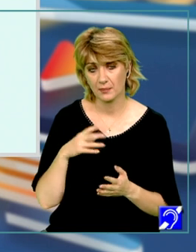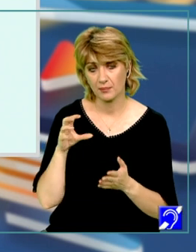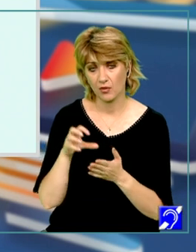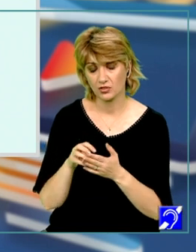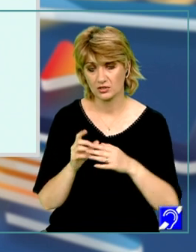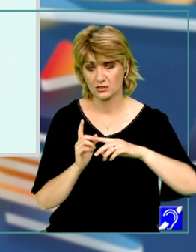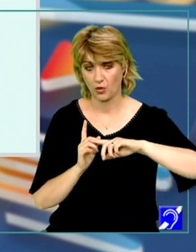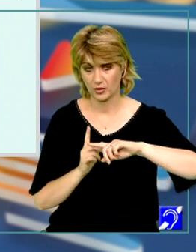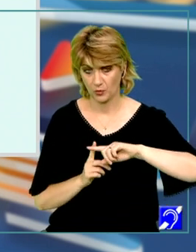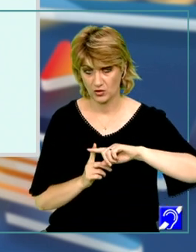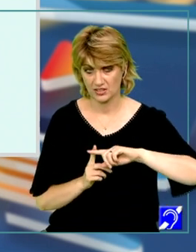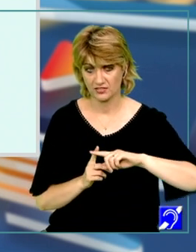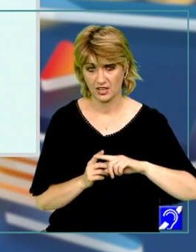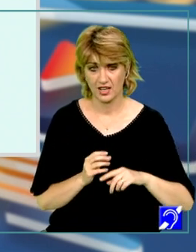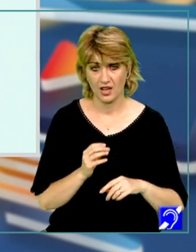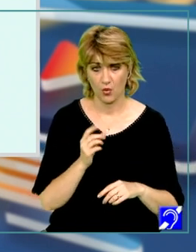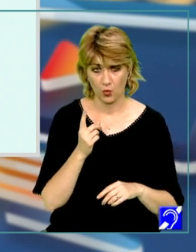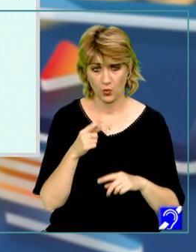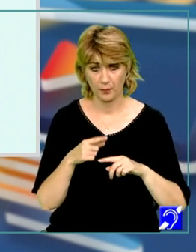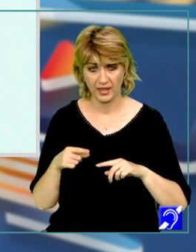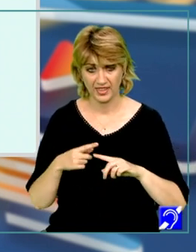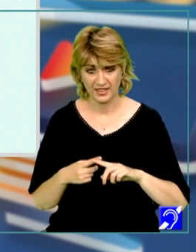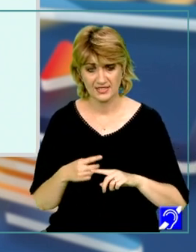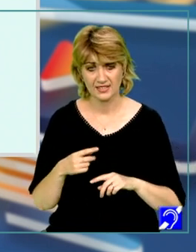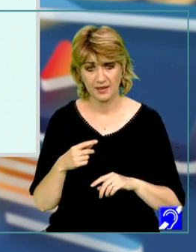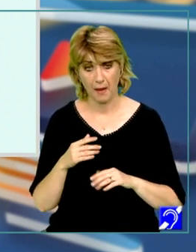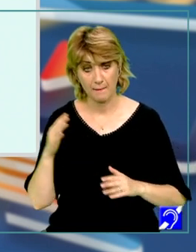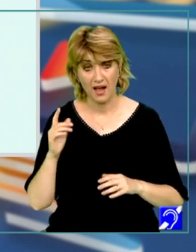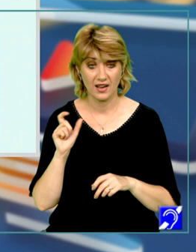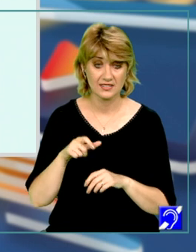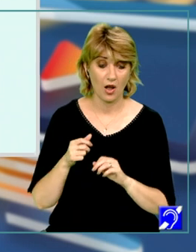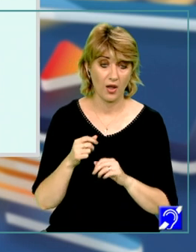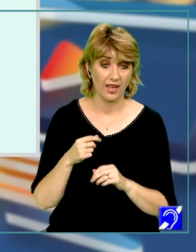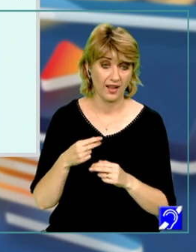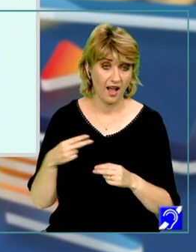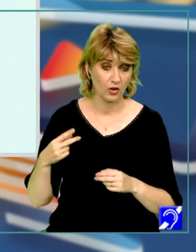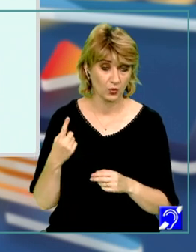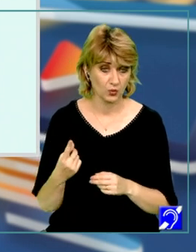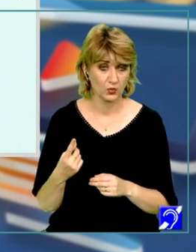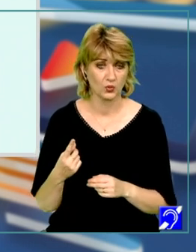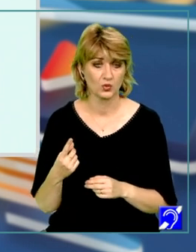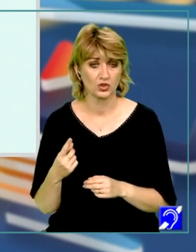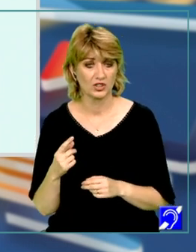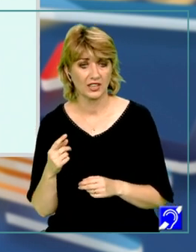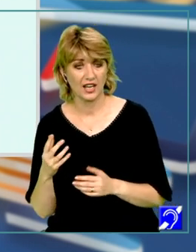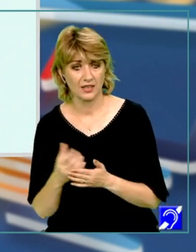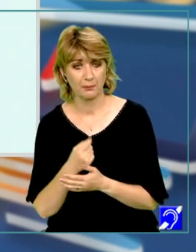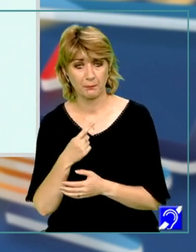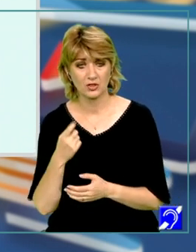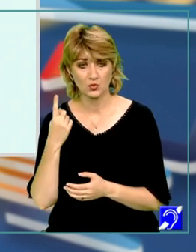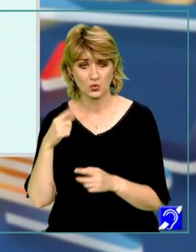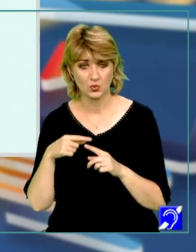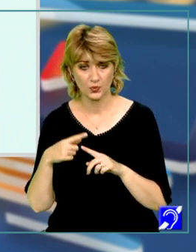pozitiv, obținem 1 pe x mai mare sau egal cu 1, după care înmulțind toată inegalitatea cu minus 1,